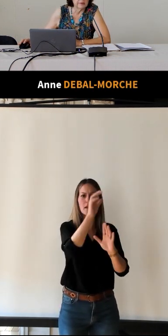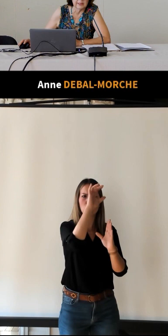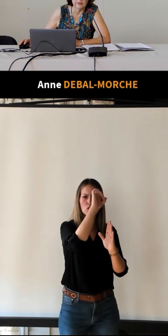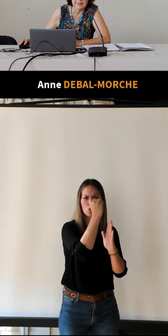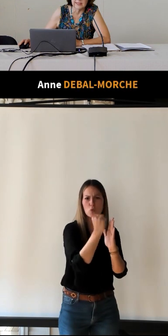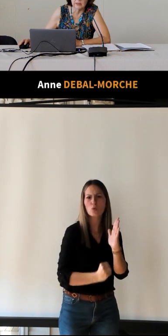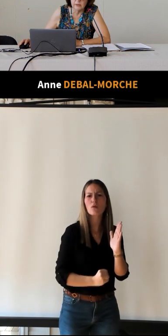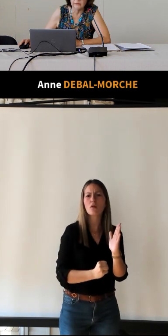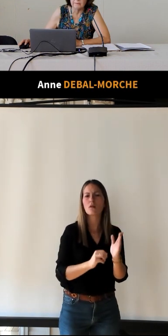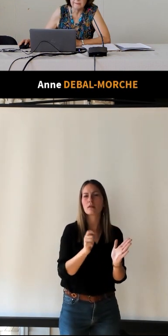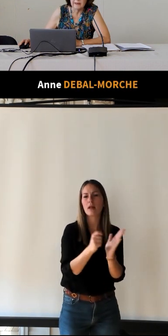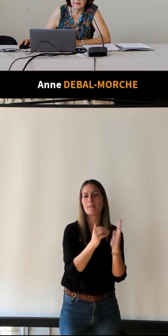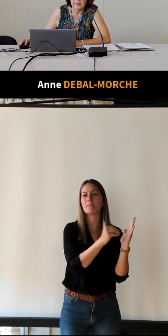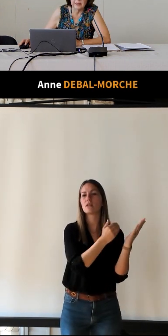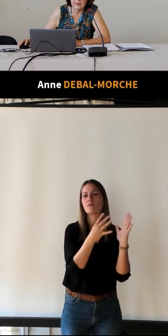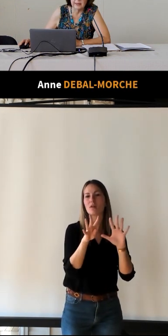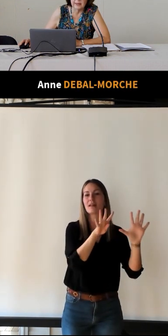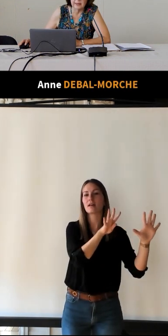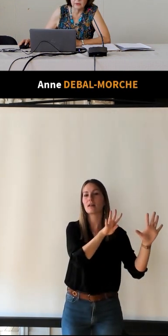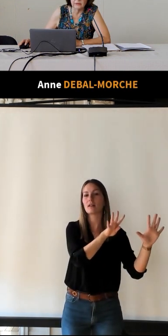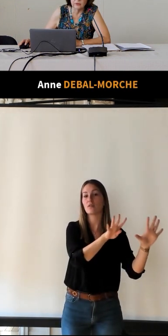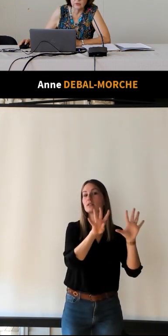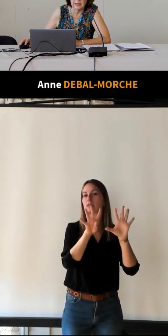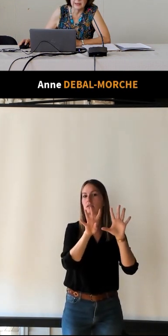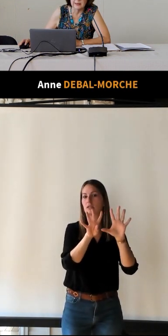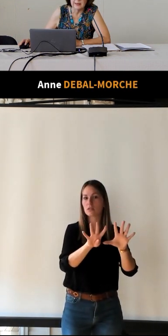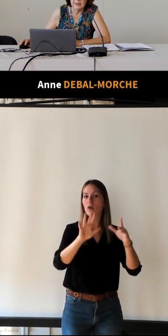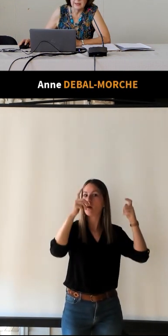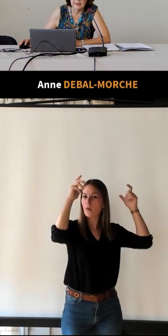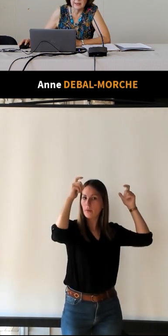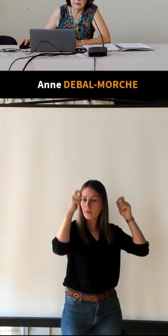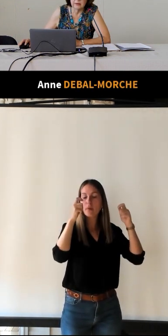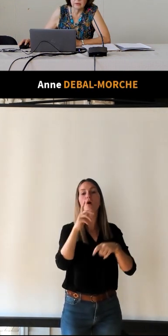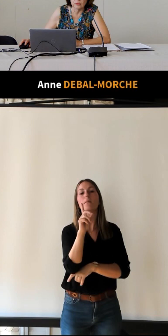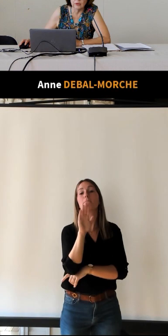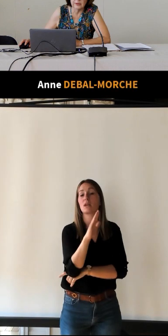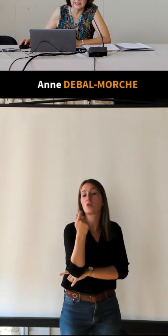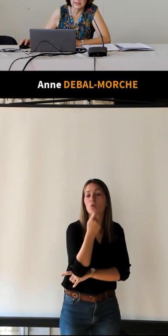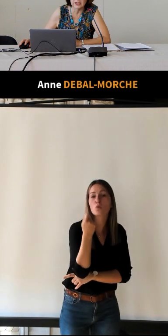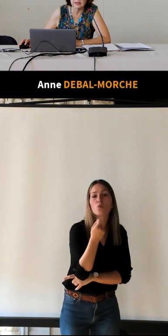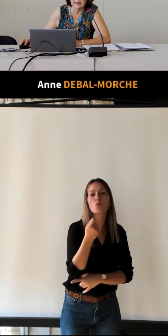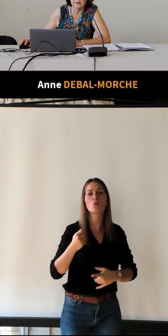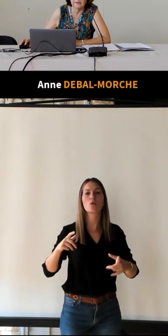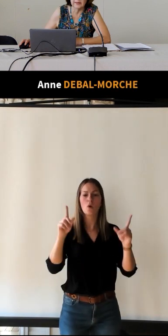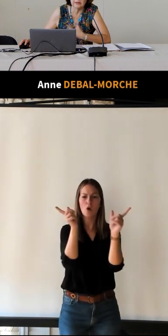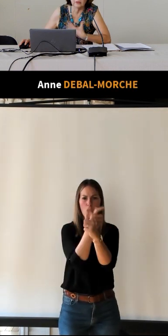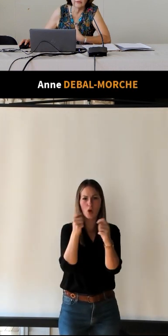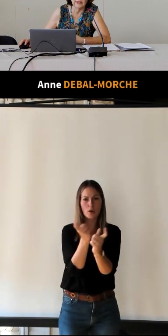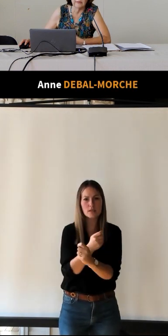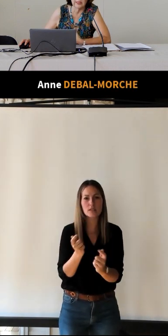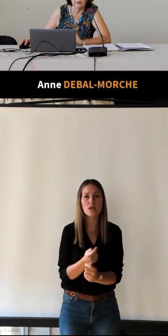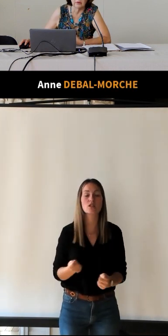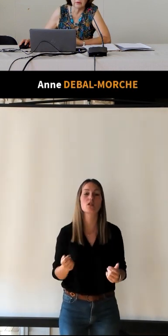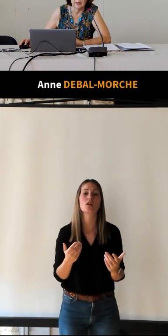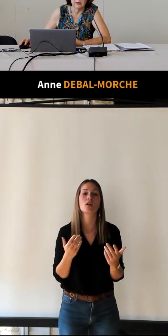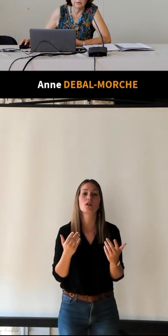1899 avec la coiffe de Touraine et son corsage et en fait, fait